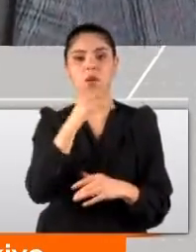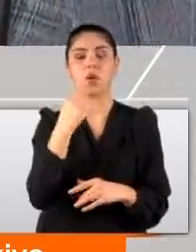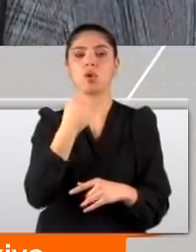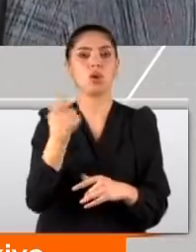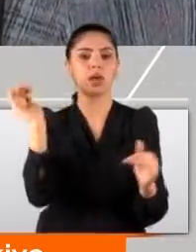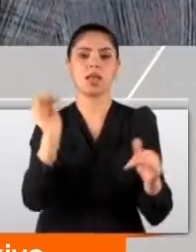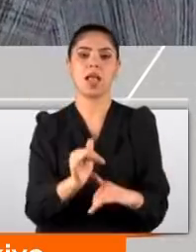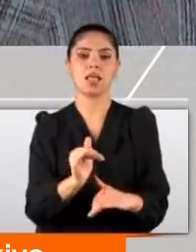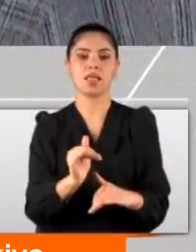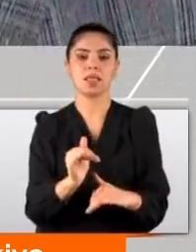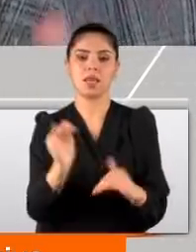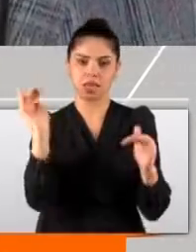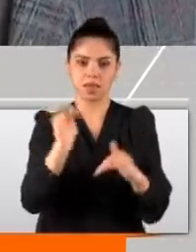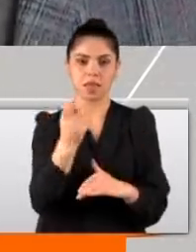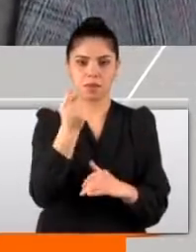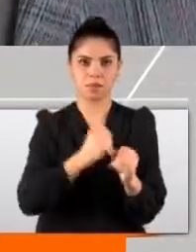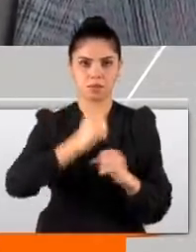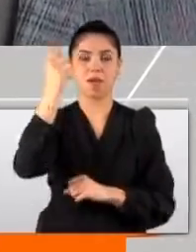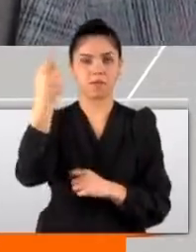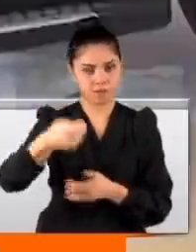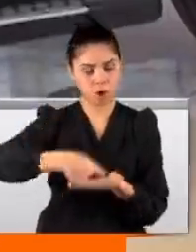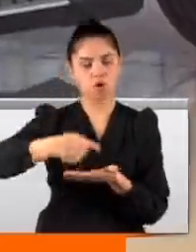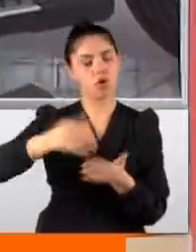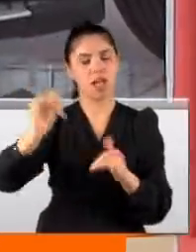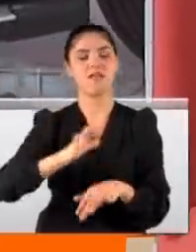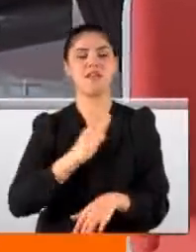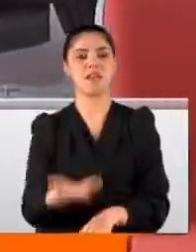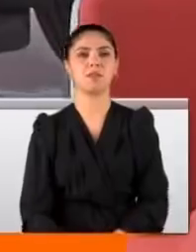geliyor. Yok diyorlar. Biraz yüksek parayı verin bakın nasıl geliyor.